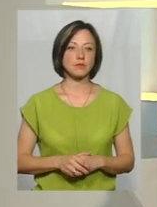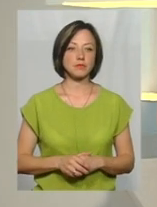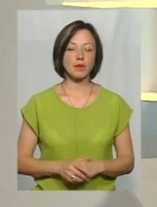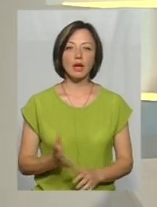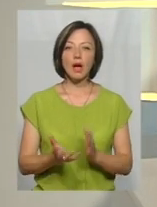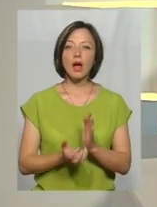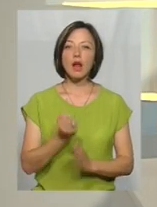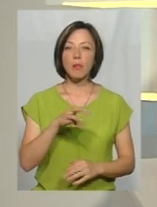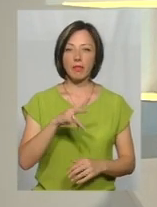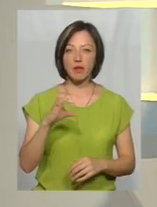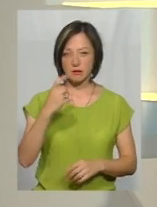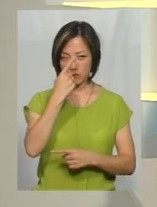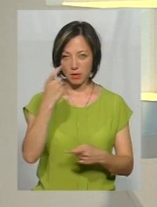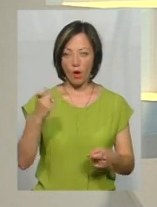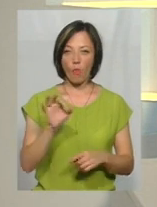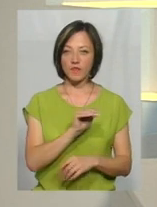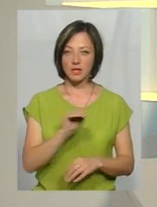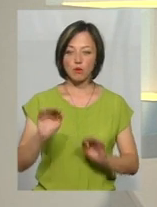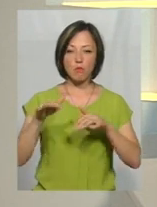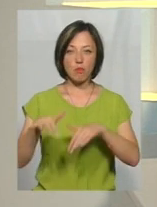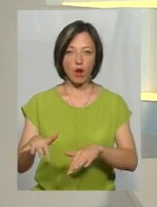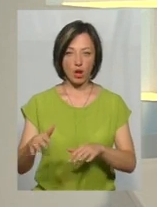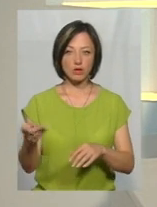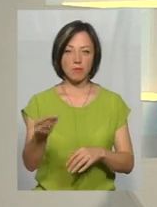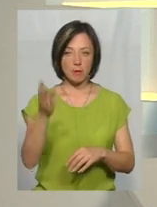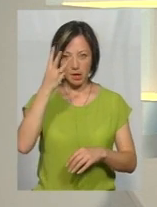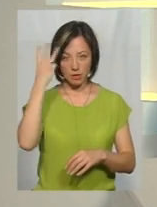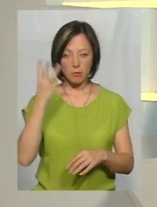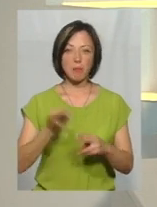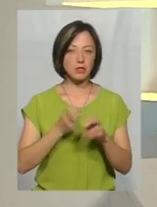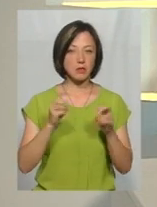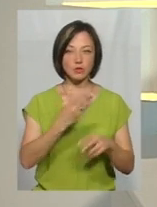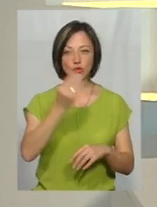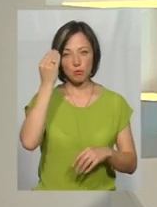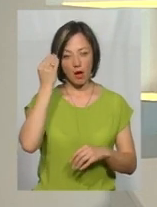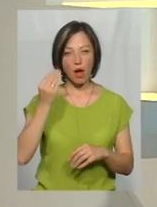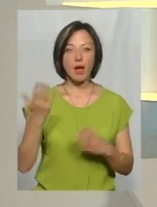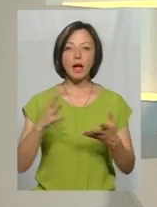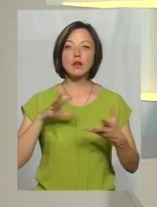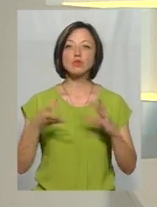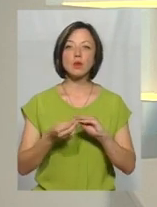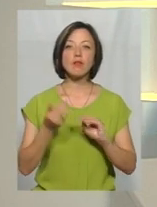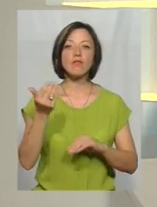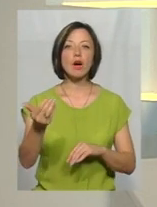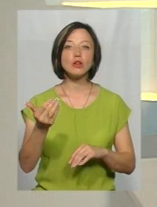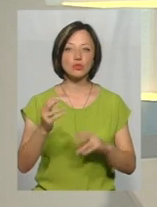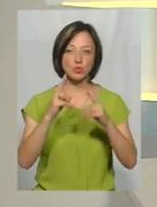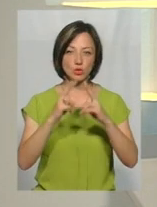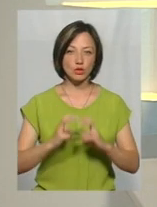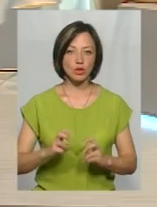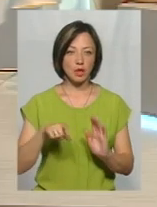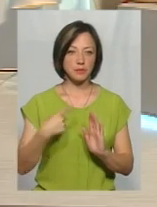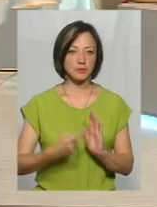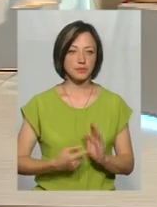Рятувальники запевняють, що на офіційному пляжі у Хмельницькому безпечно. Це з їхньої точки зору. А які результати вашого лабораторного